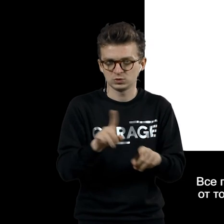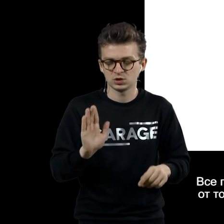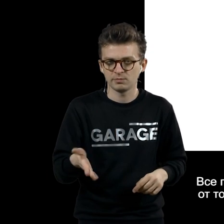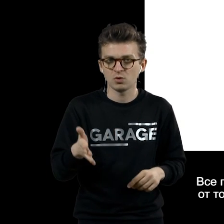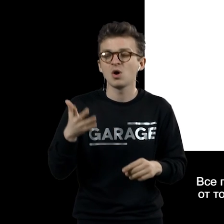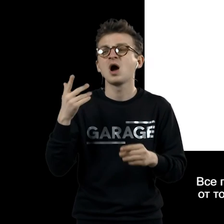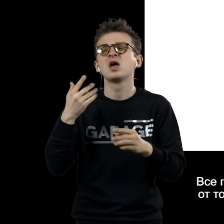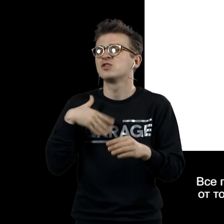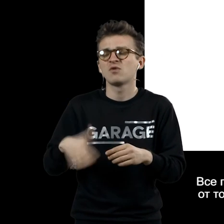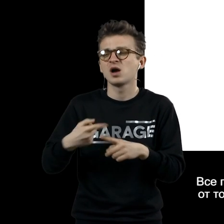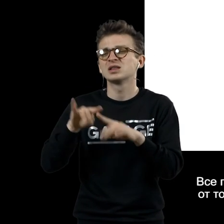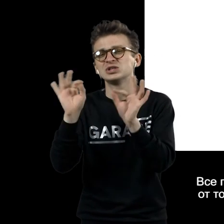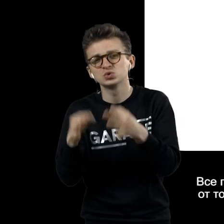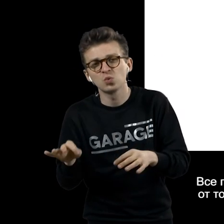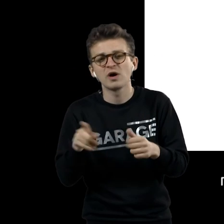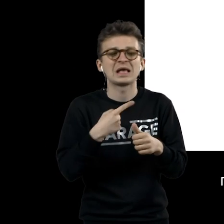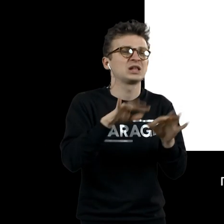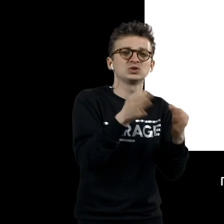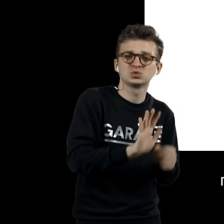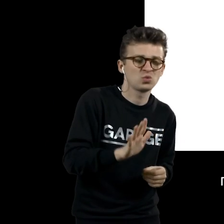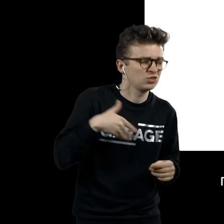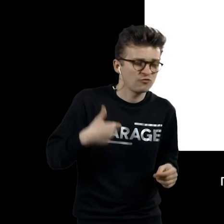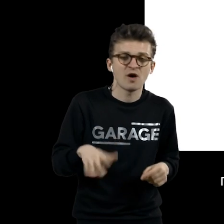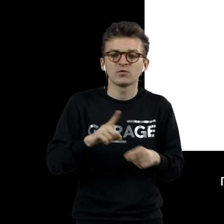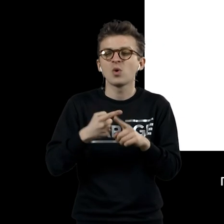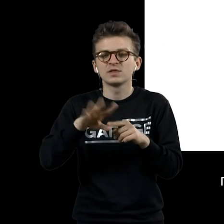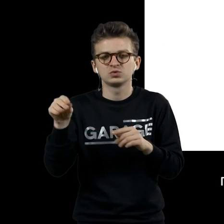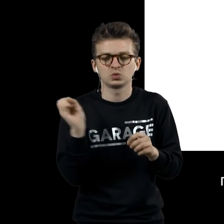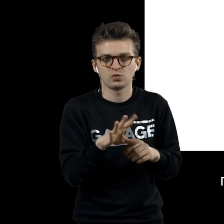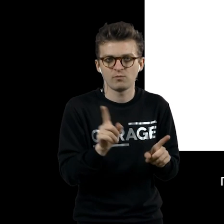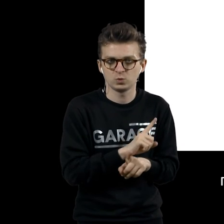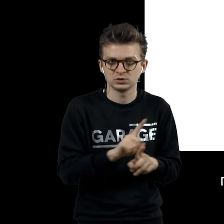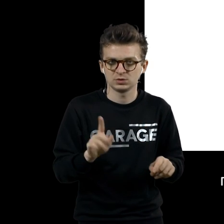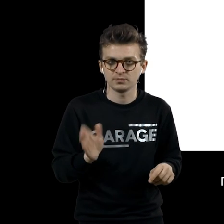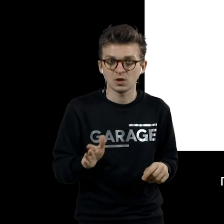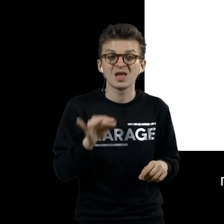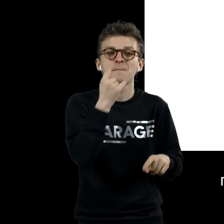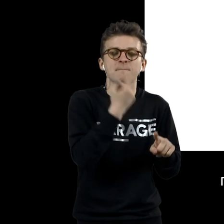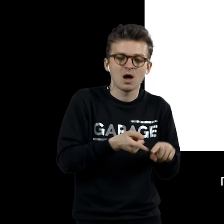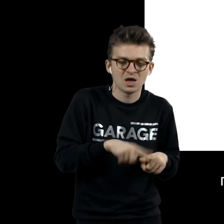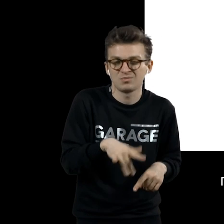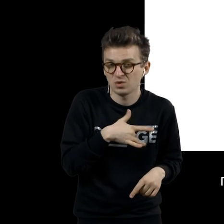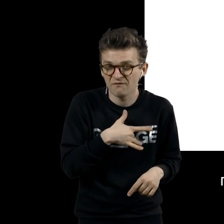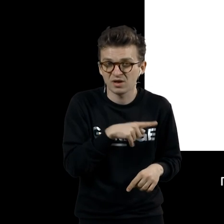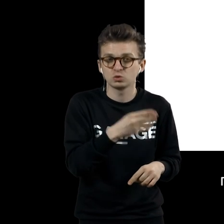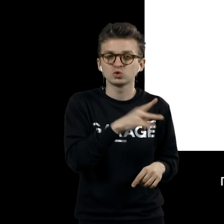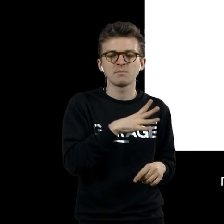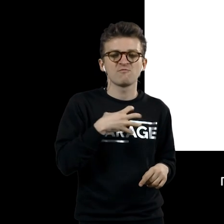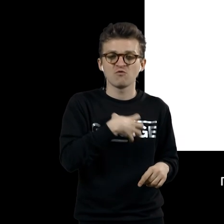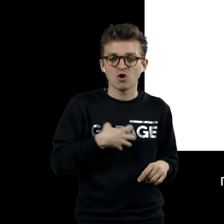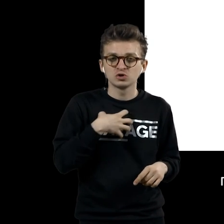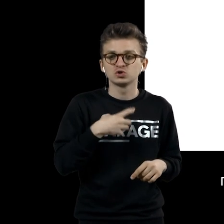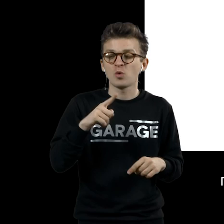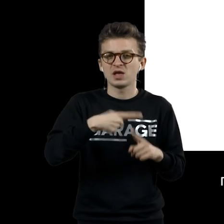искусства или не являлись они произведениями искусства. Поэтому, видимо, для Дюшана было крайне важно, чтобы все его предметы, мало того, что оказались и в музее,